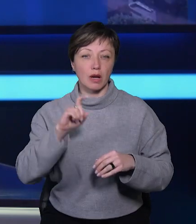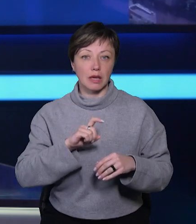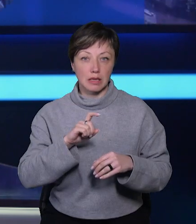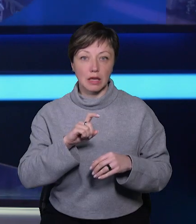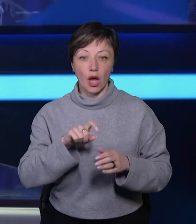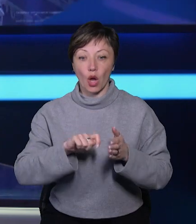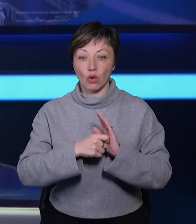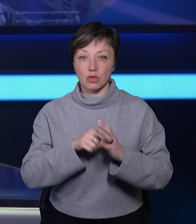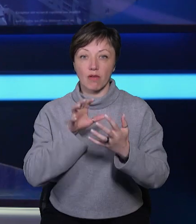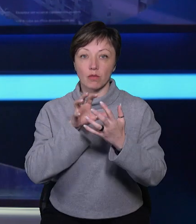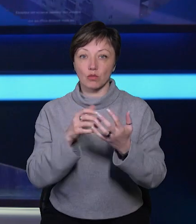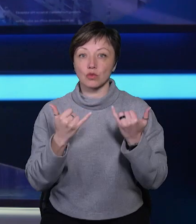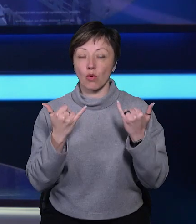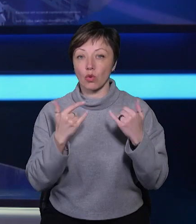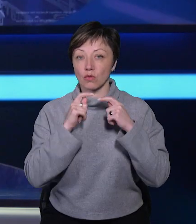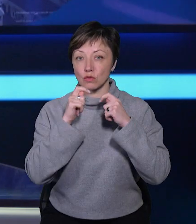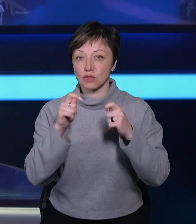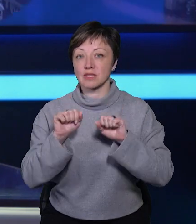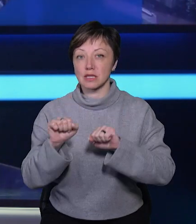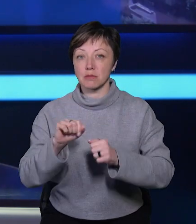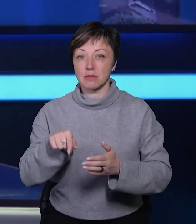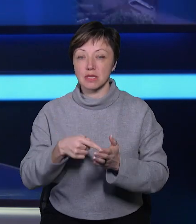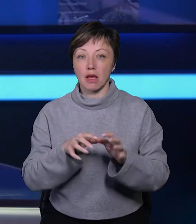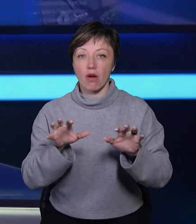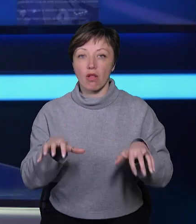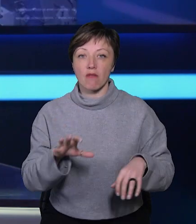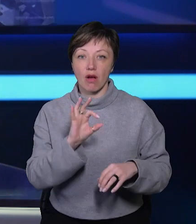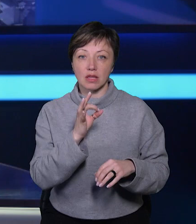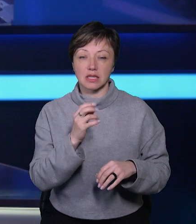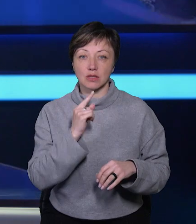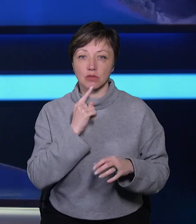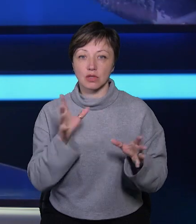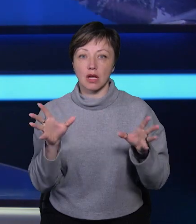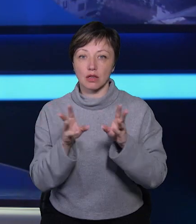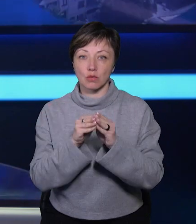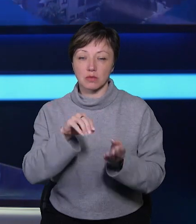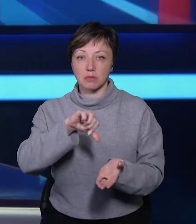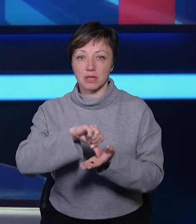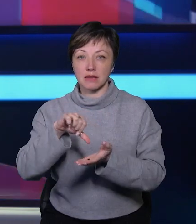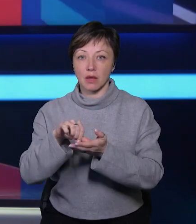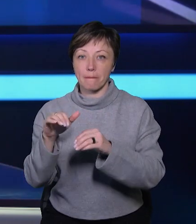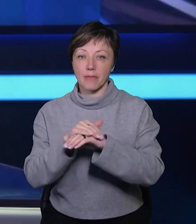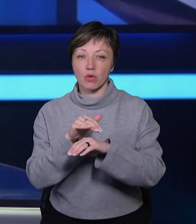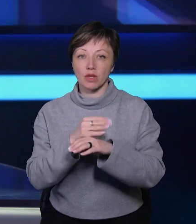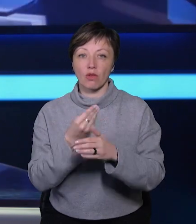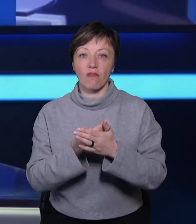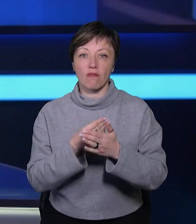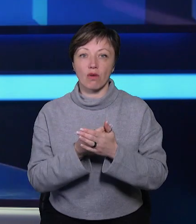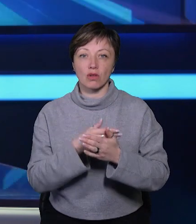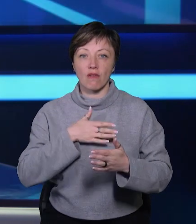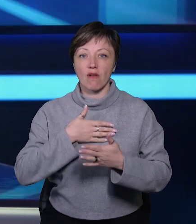Ключі від автобусів сьогодні вручив захисникам міський голова Олександр Семчишин разом із представниками благодійного фонду